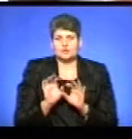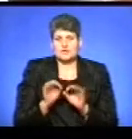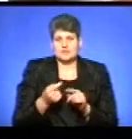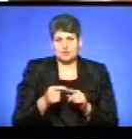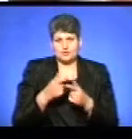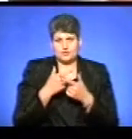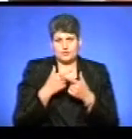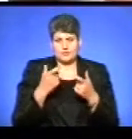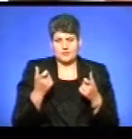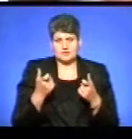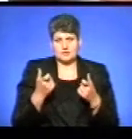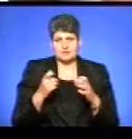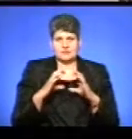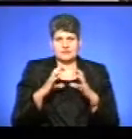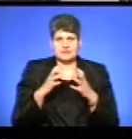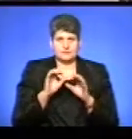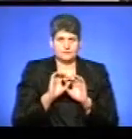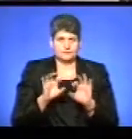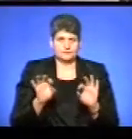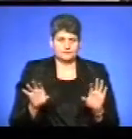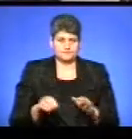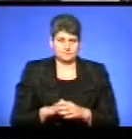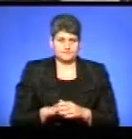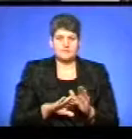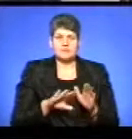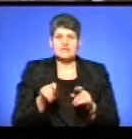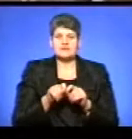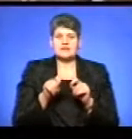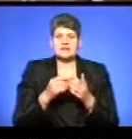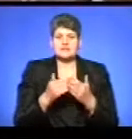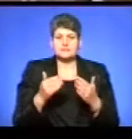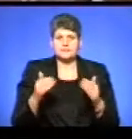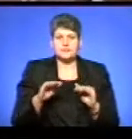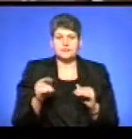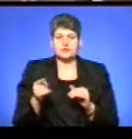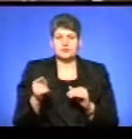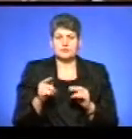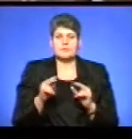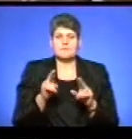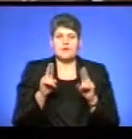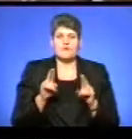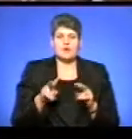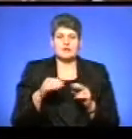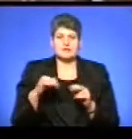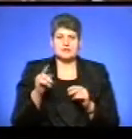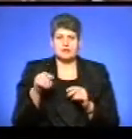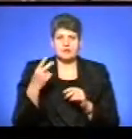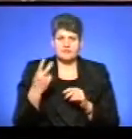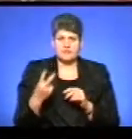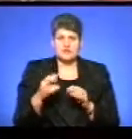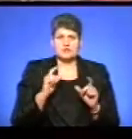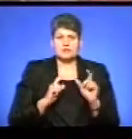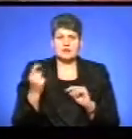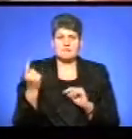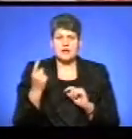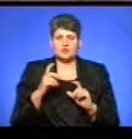інформацію до світової громадськості. Після відкриття виставки учні Тернопільського правового ліцею номер два та студенти першого